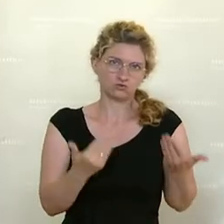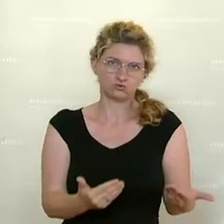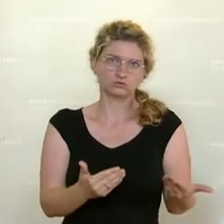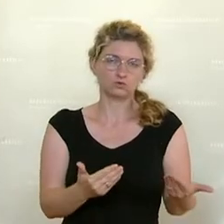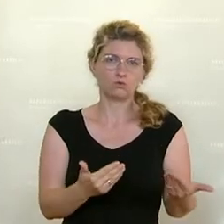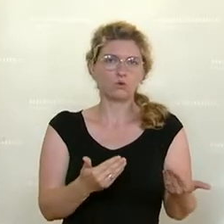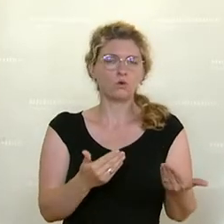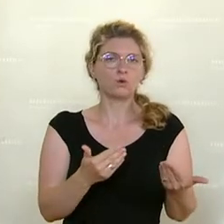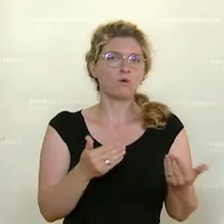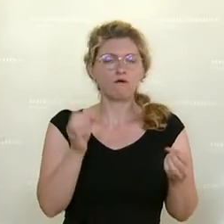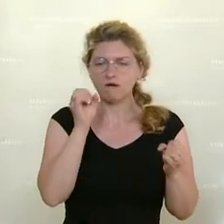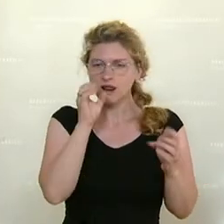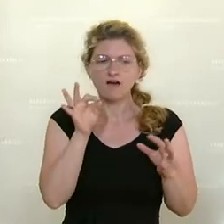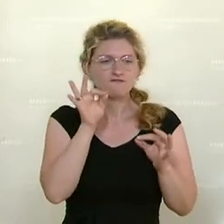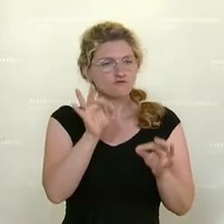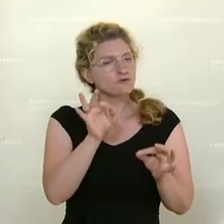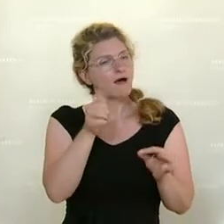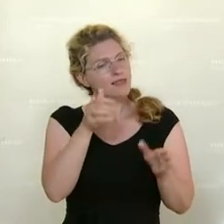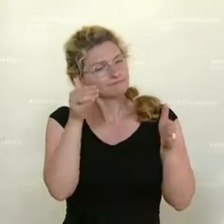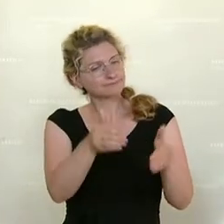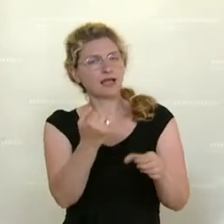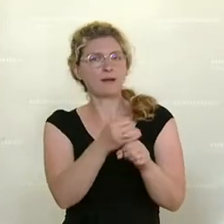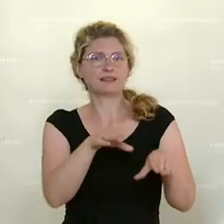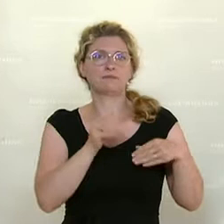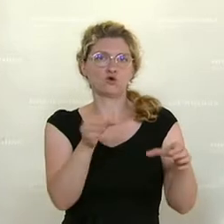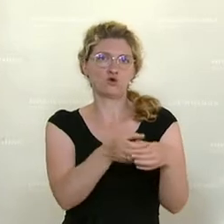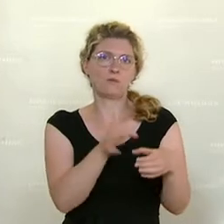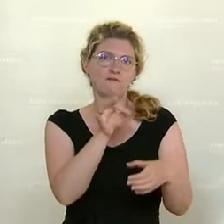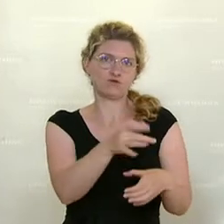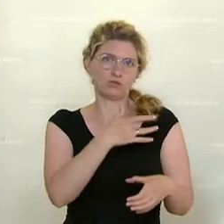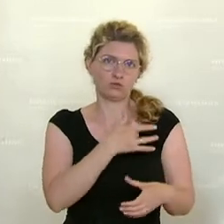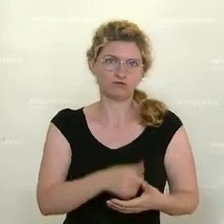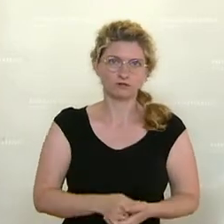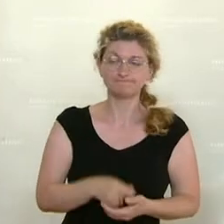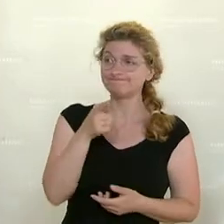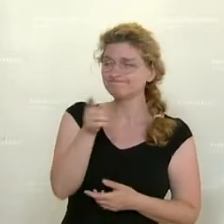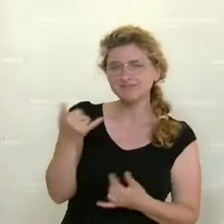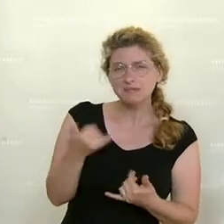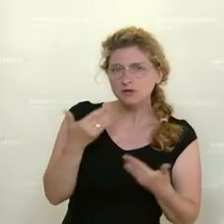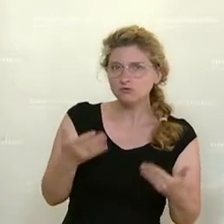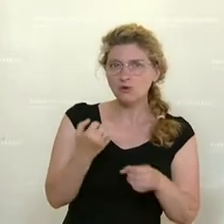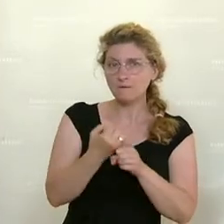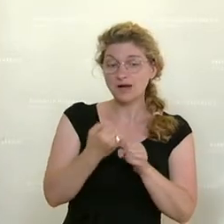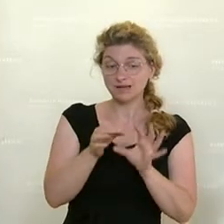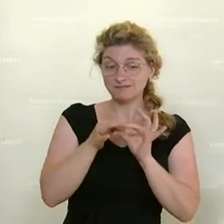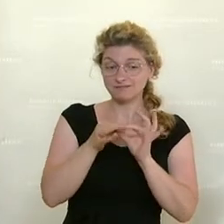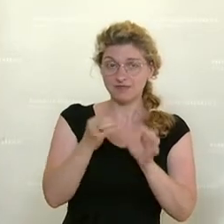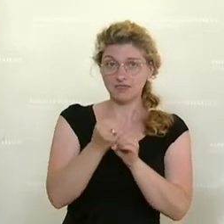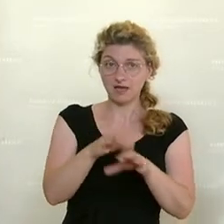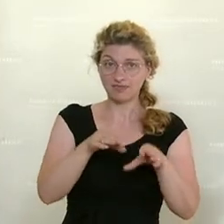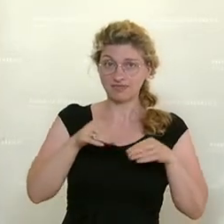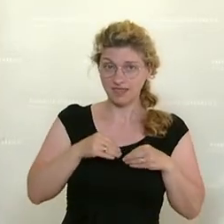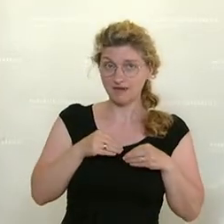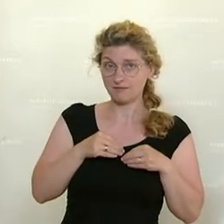ganz kleine Arbeitnehmergruppe. Sie machen es immer so, wenn es um Arbeitnehmer geht, meine sehr geschätzten Damen und Herren der